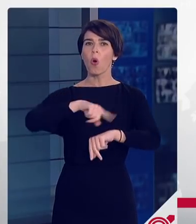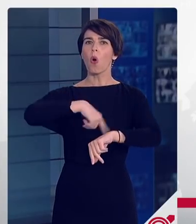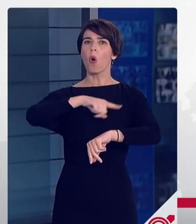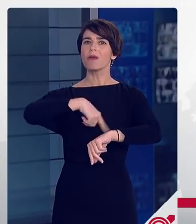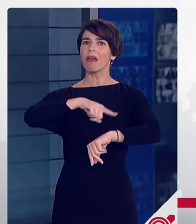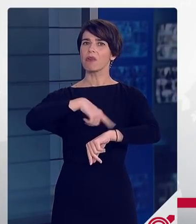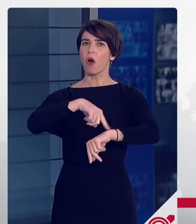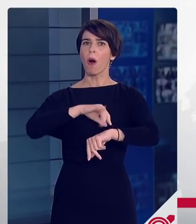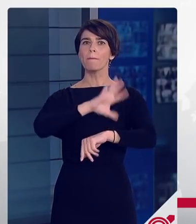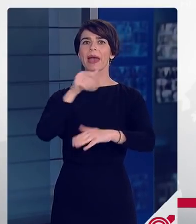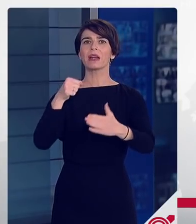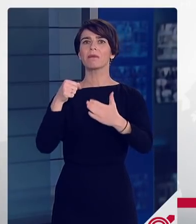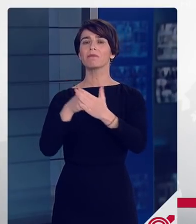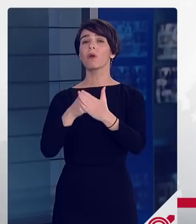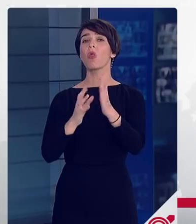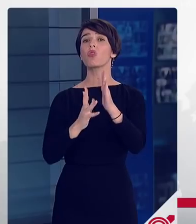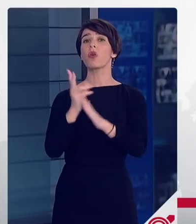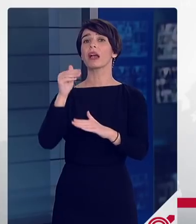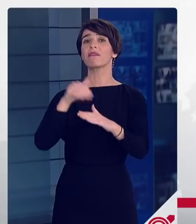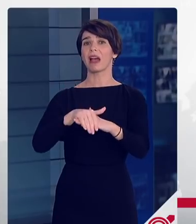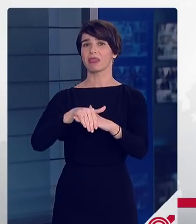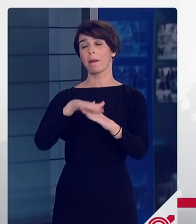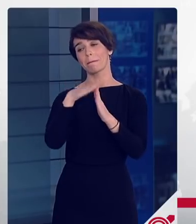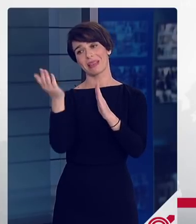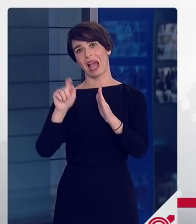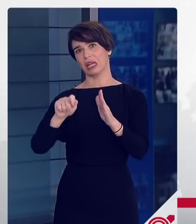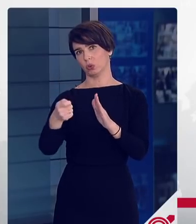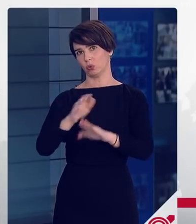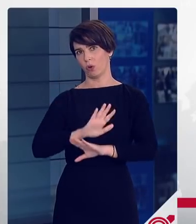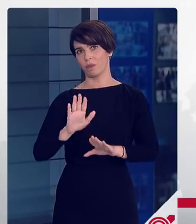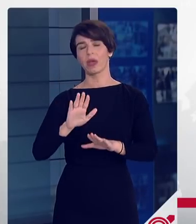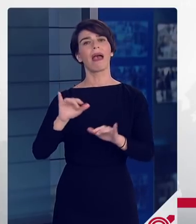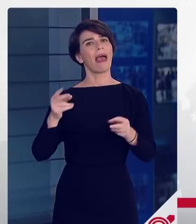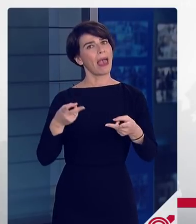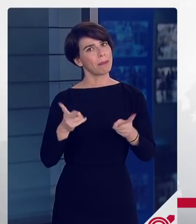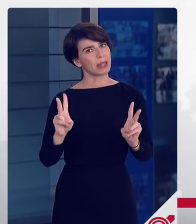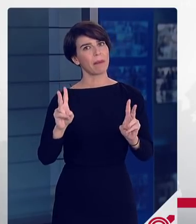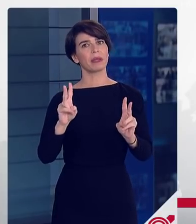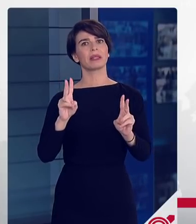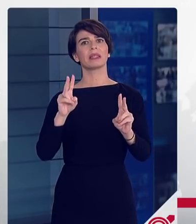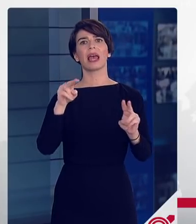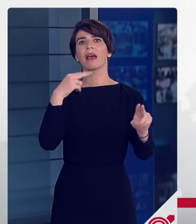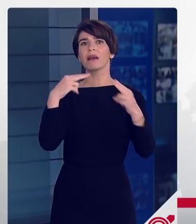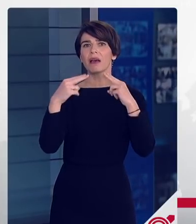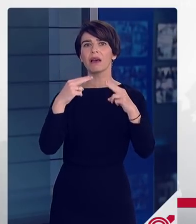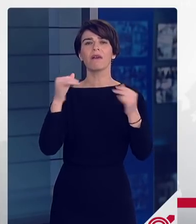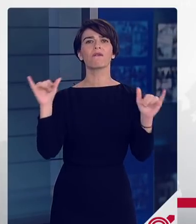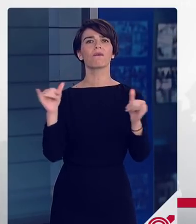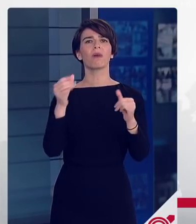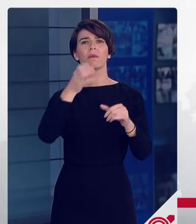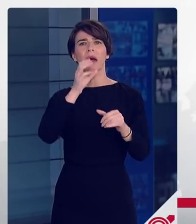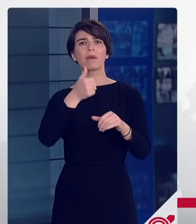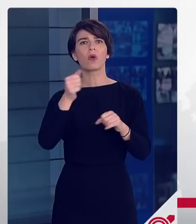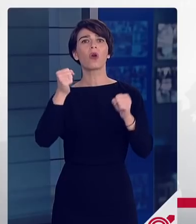λειτουργίας θα είναι μέχρι τις 12 η ώρα το βράδυ θα επιτρέπεται διασκέδαση και εστίαση μόνο για